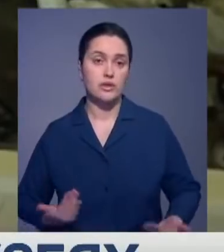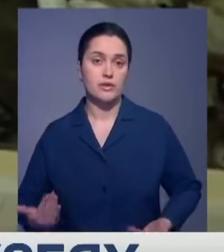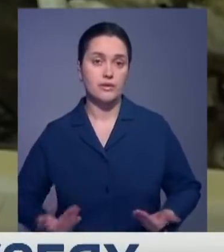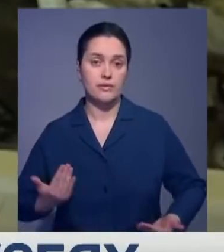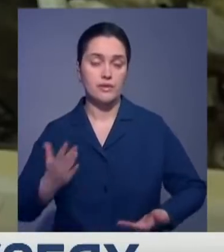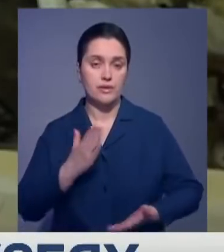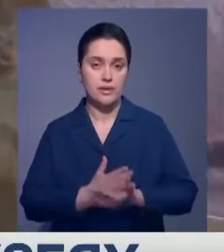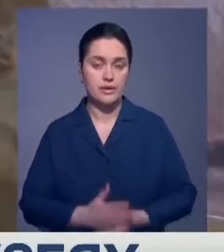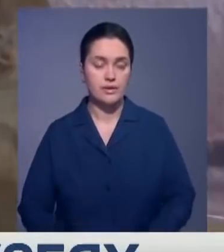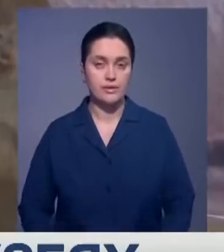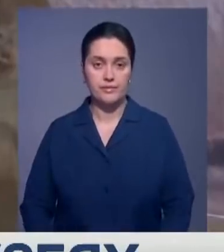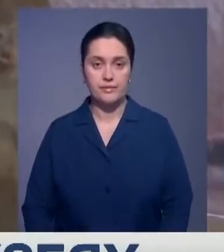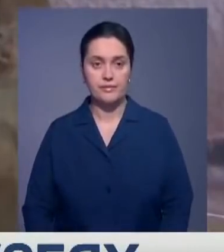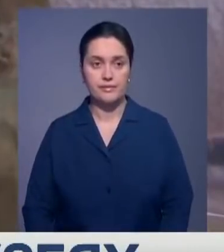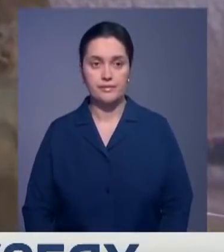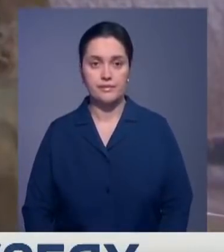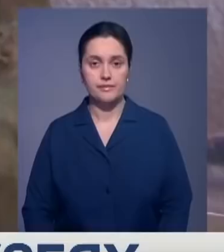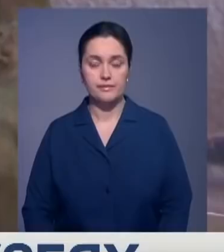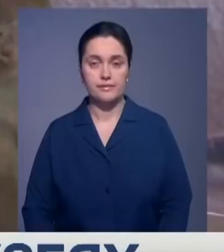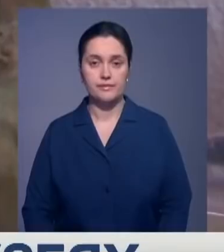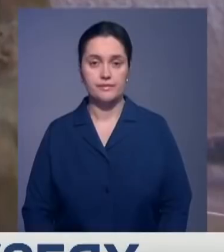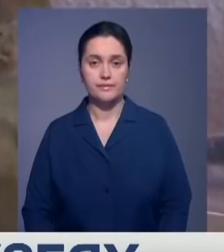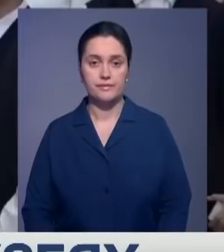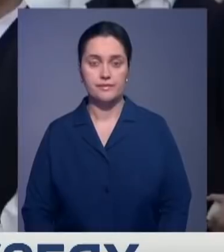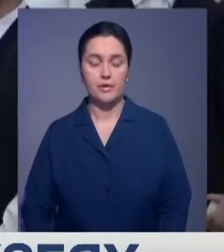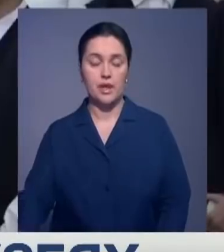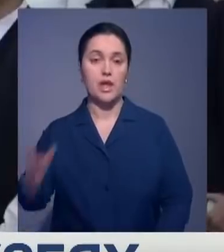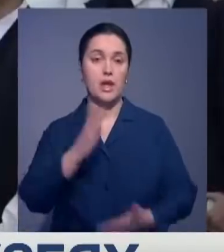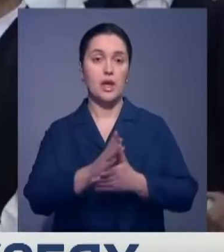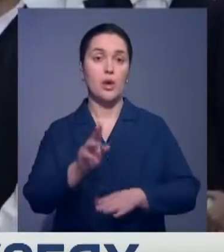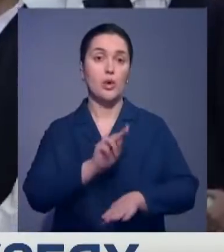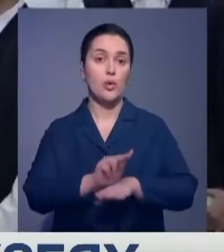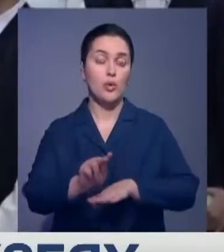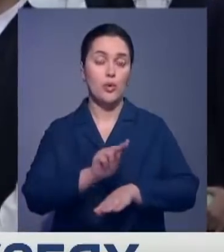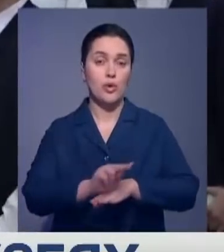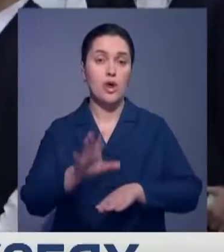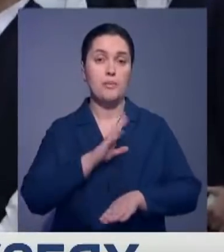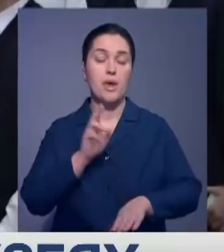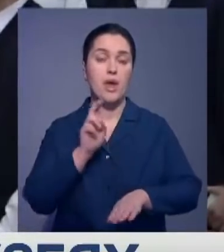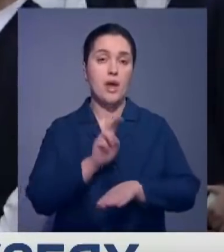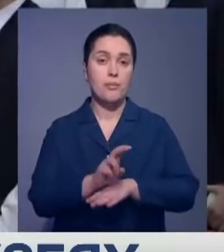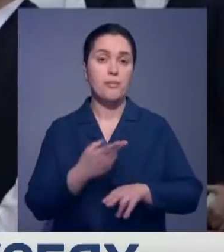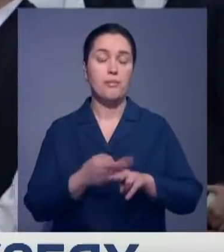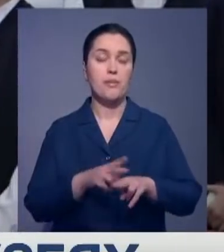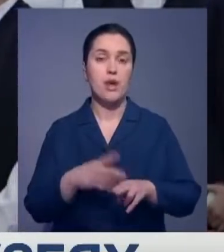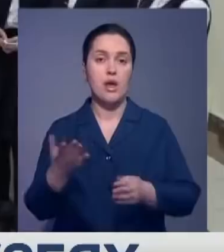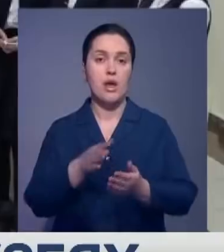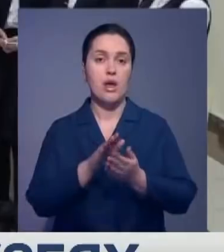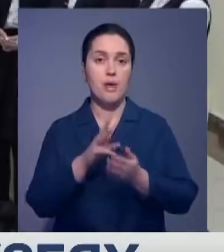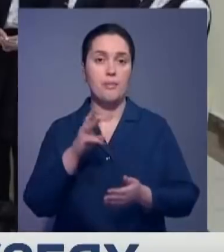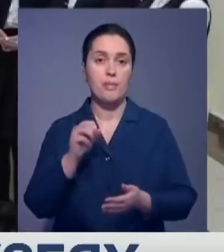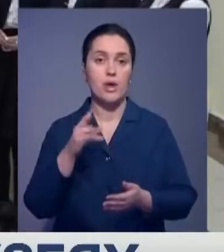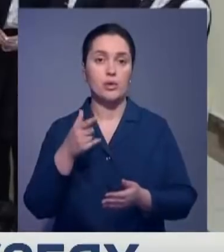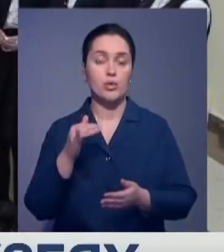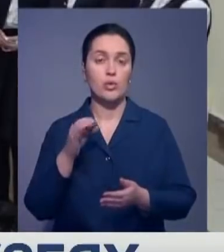главной идеи программы. И это не первый поход во время уроков за пределы школы. Недавно школьники посетили археологическую сокровищницу Маргулан